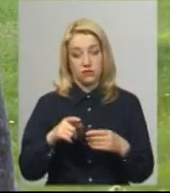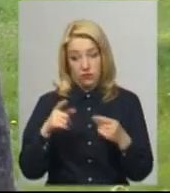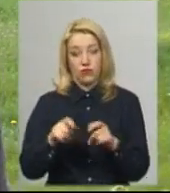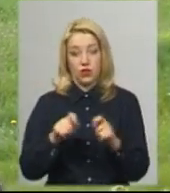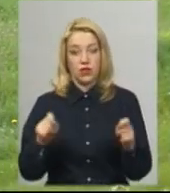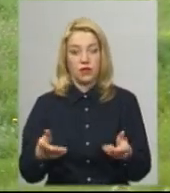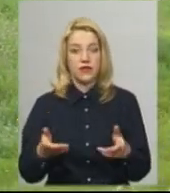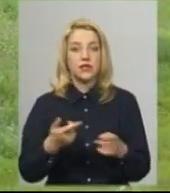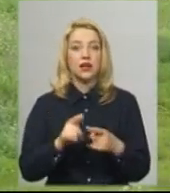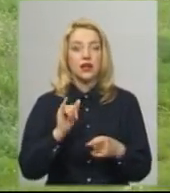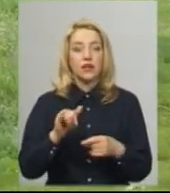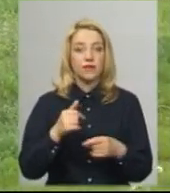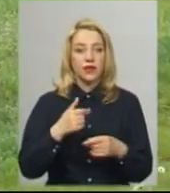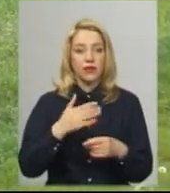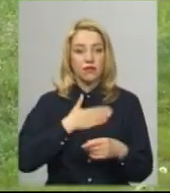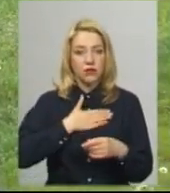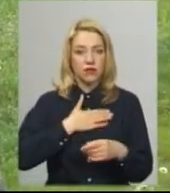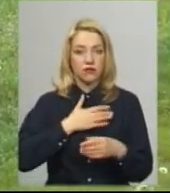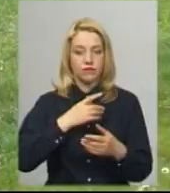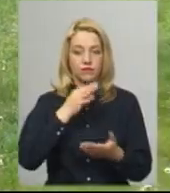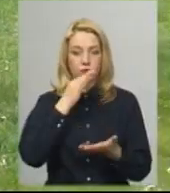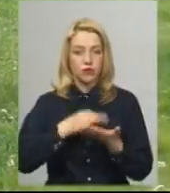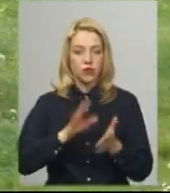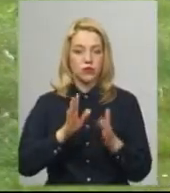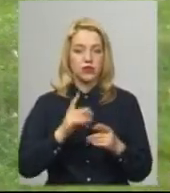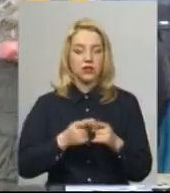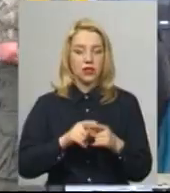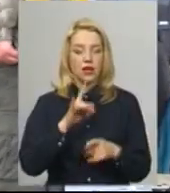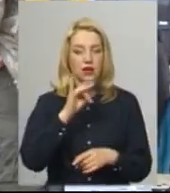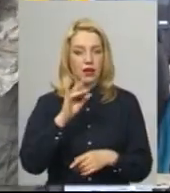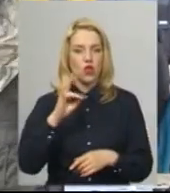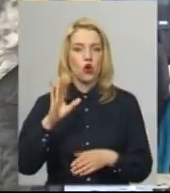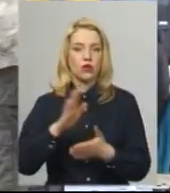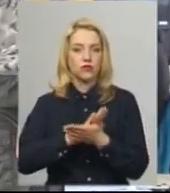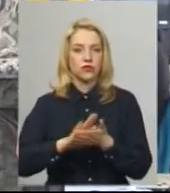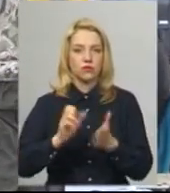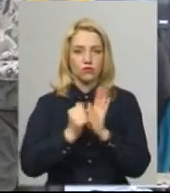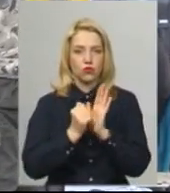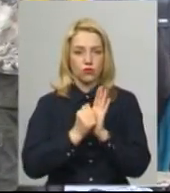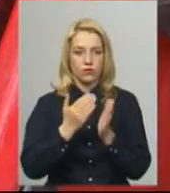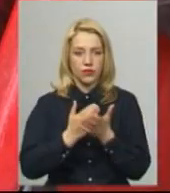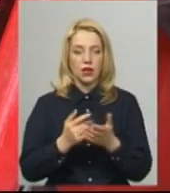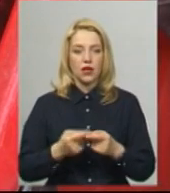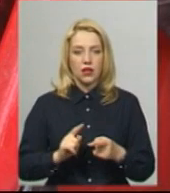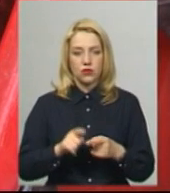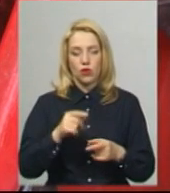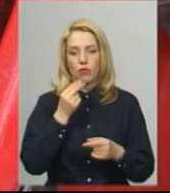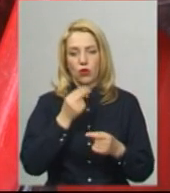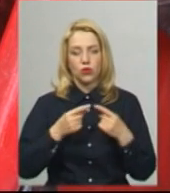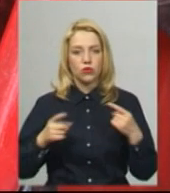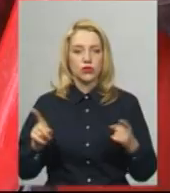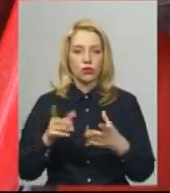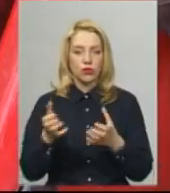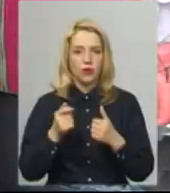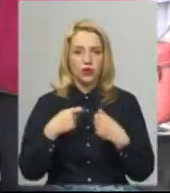Компетенції нашої служби контролювати тільки дійсно ринки, які називаються ринки. Євген Виник додає, продукція, яку беруть на реалізацію у